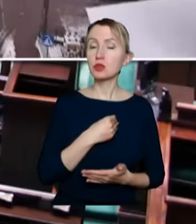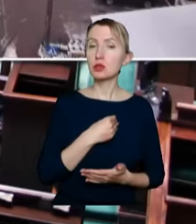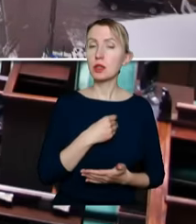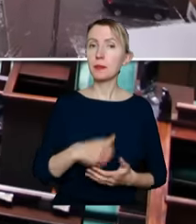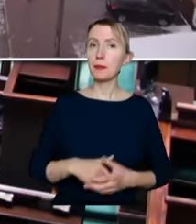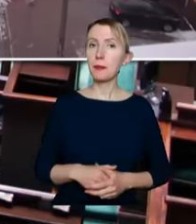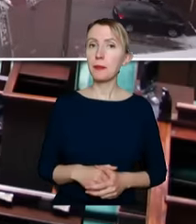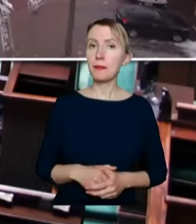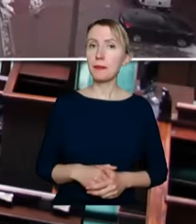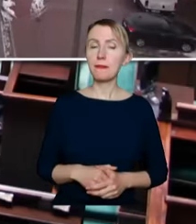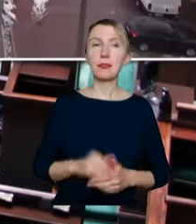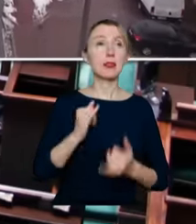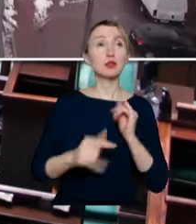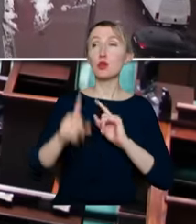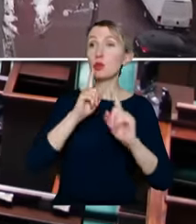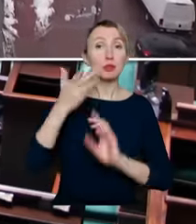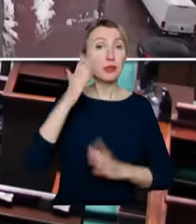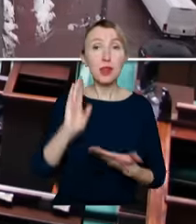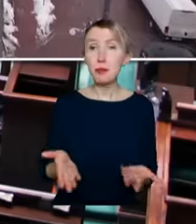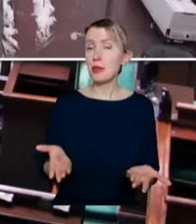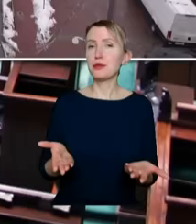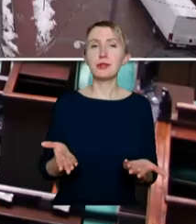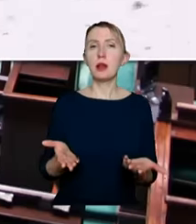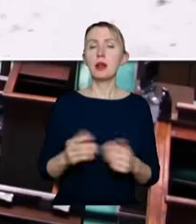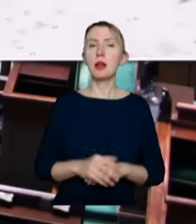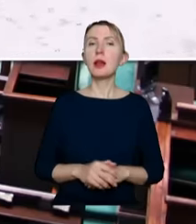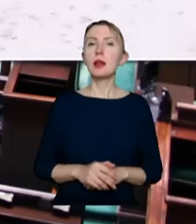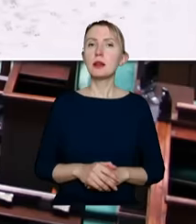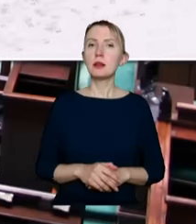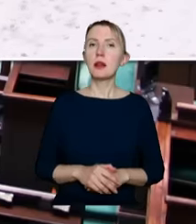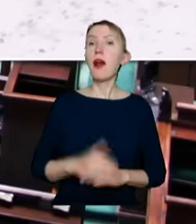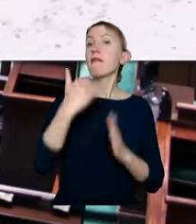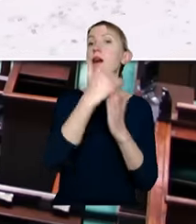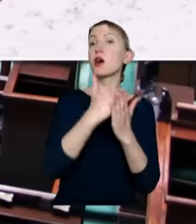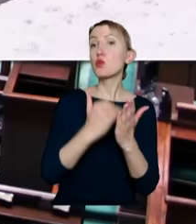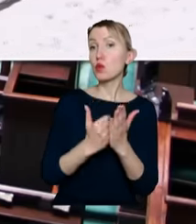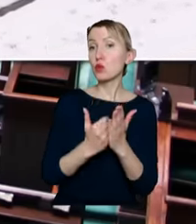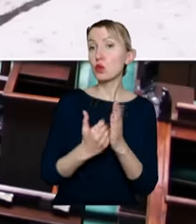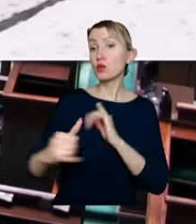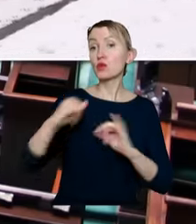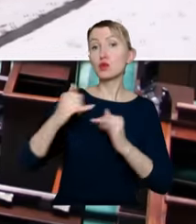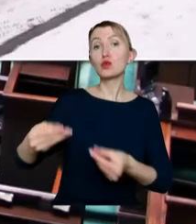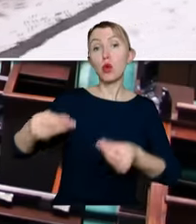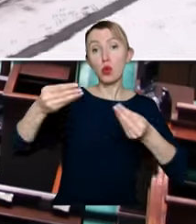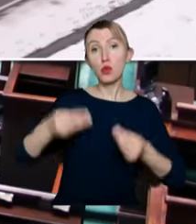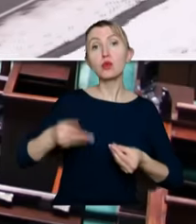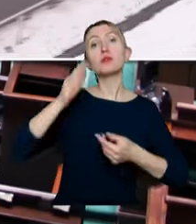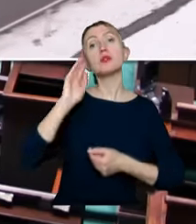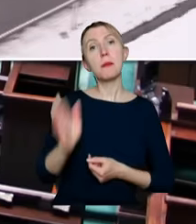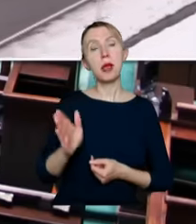nie będzie tych rozmów, jeżeli będzie stanowionych warunków ze strony rządu o tym, że będą